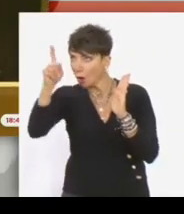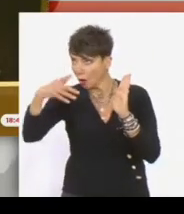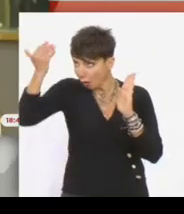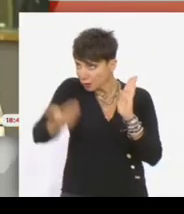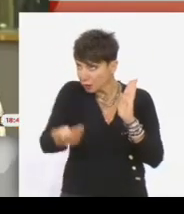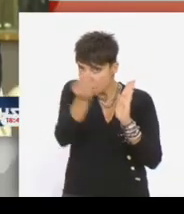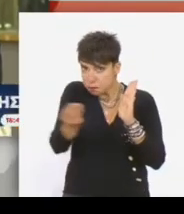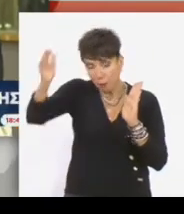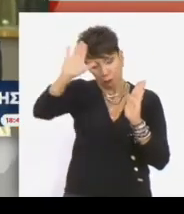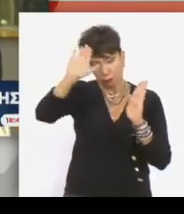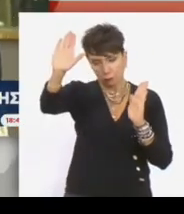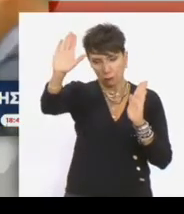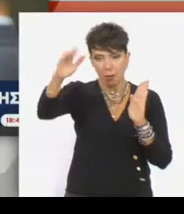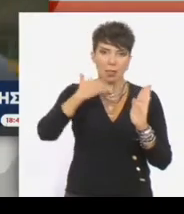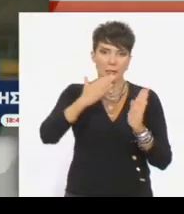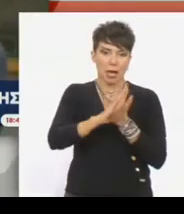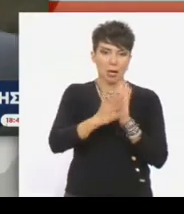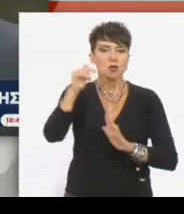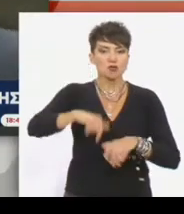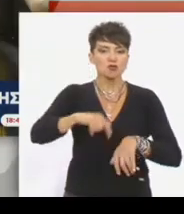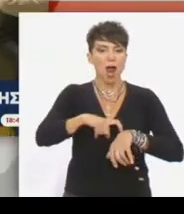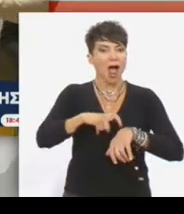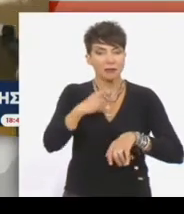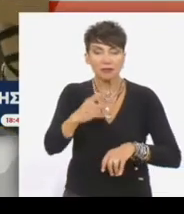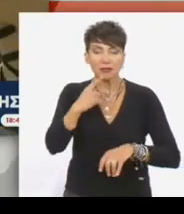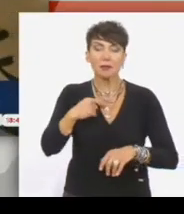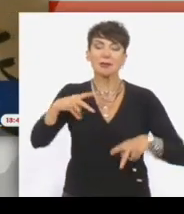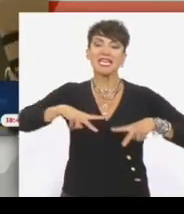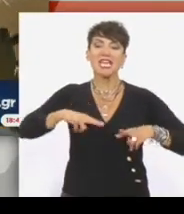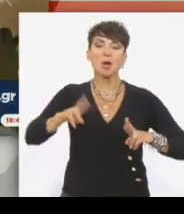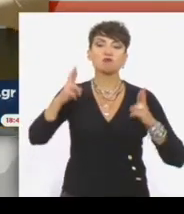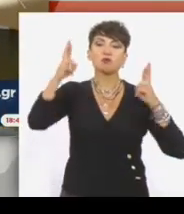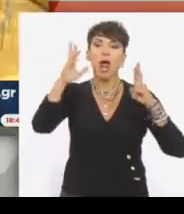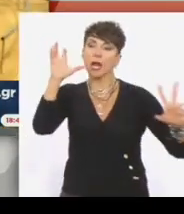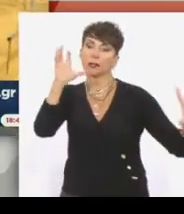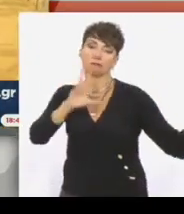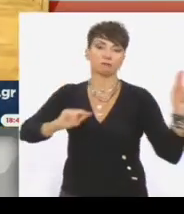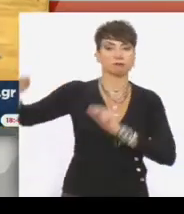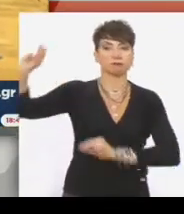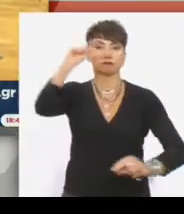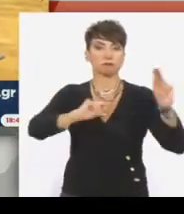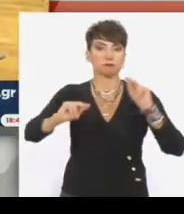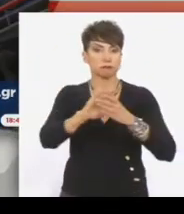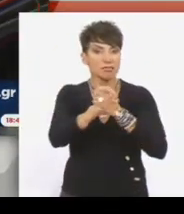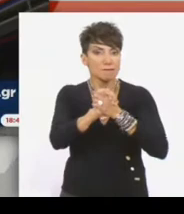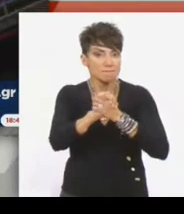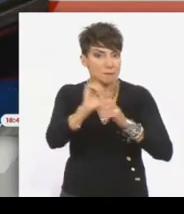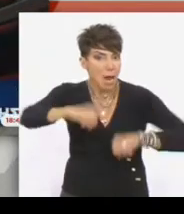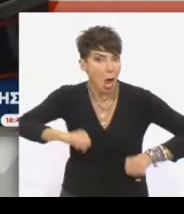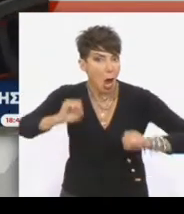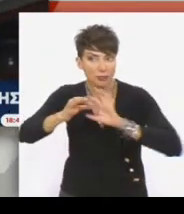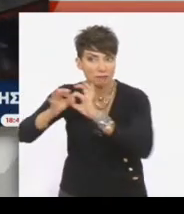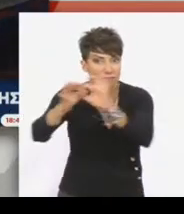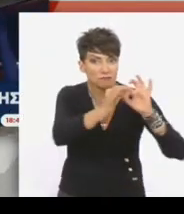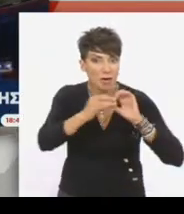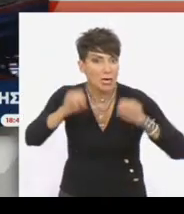Χαρακτήρα τεστ συνοχής λαμβάνει η έκτακτη συνεδρίαση των Υπουργών Ενέργειας της Ευρωπαϊκής Ένωσης η οποία βρίσκεται σε εξέλιξη καθώς η Ευρώπη